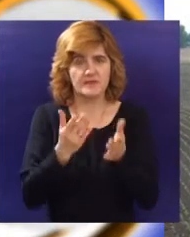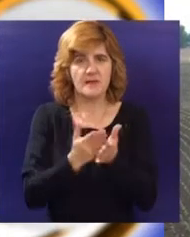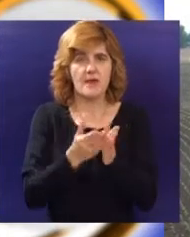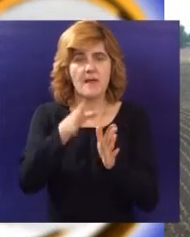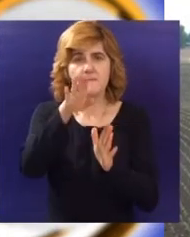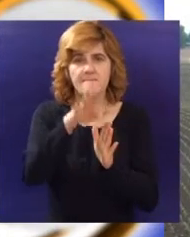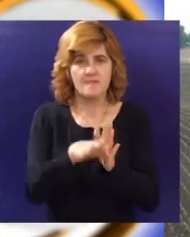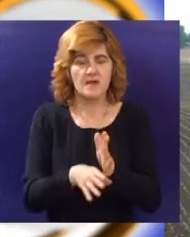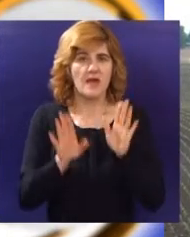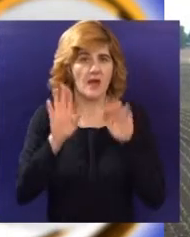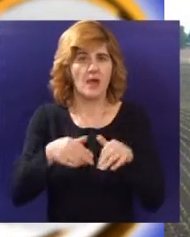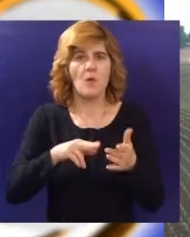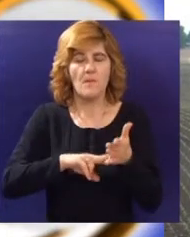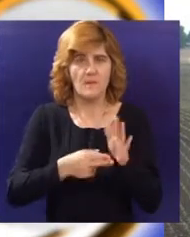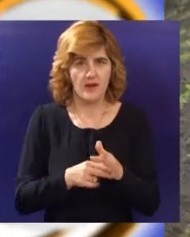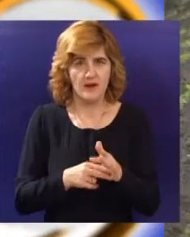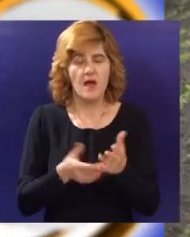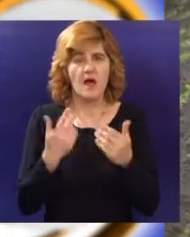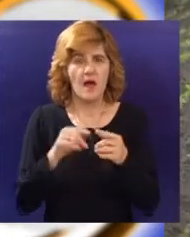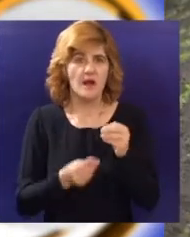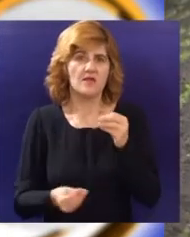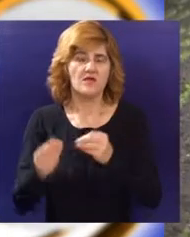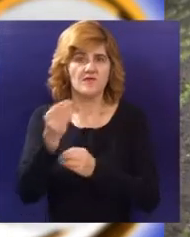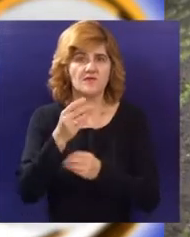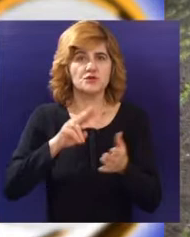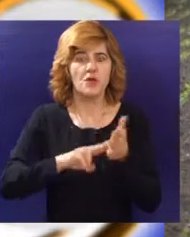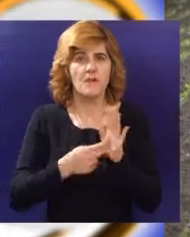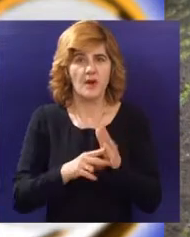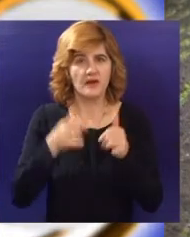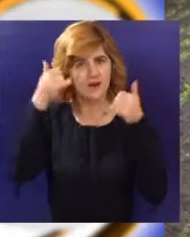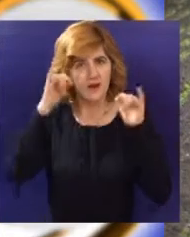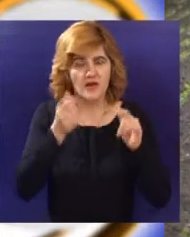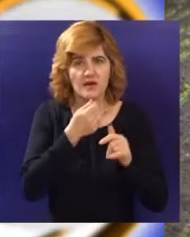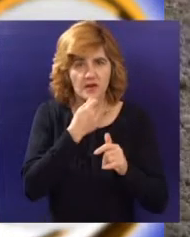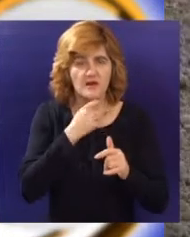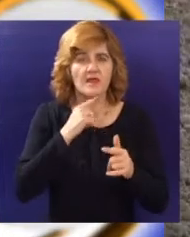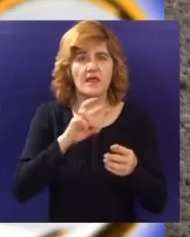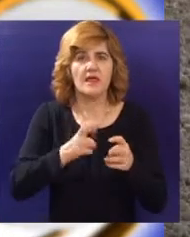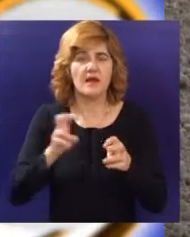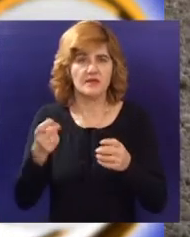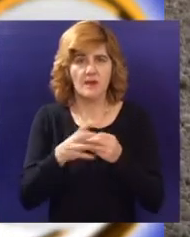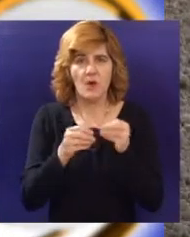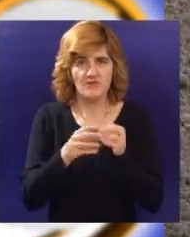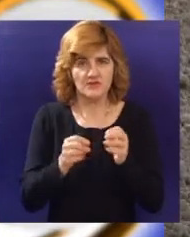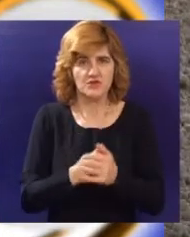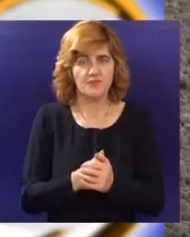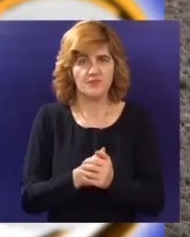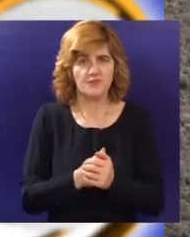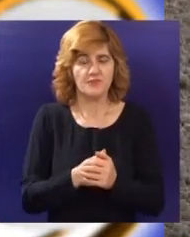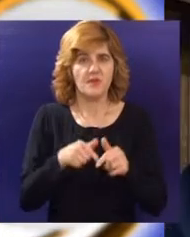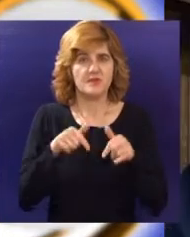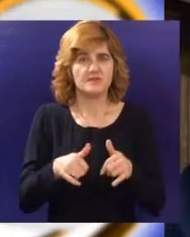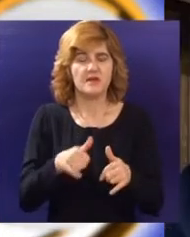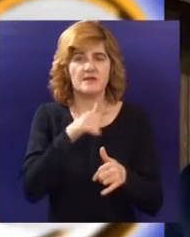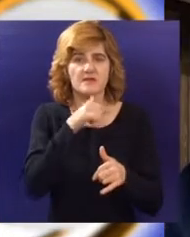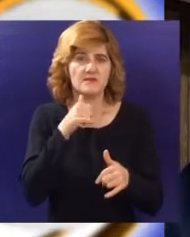četvrtinu manje površina nego što je planirano, dok je premršaj plana ostvaren kod raži, krmnog bilja i ozimog povrća. U samom startu